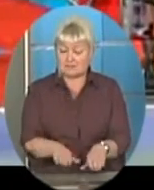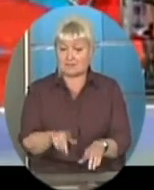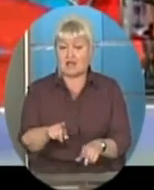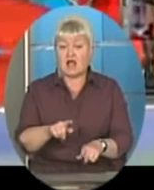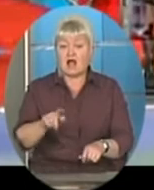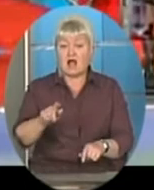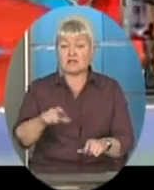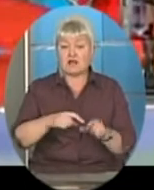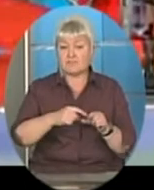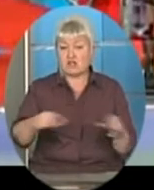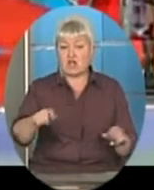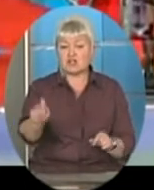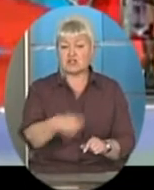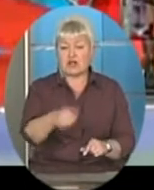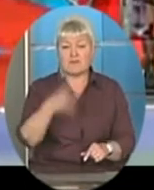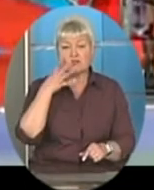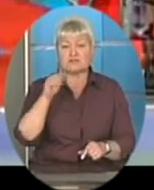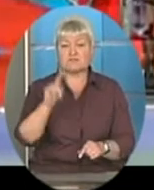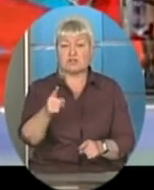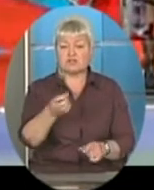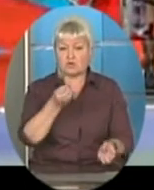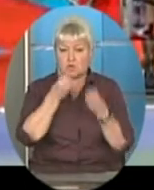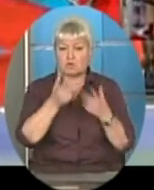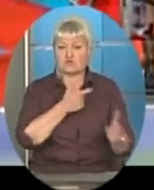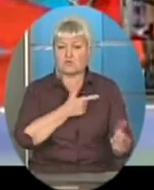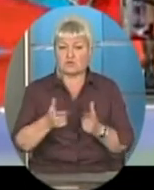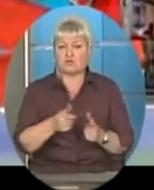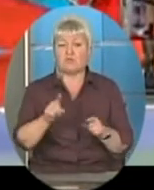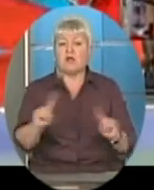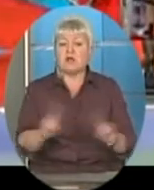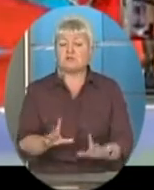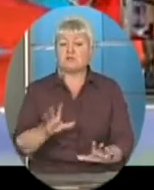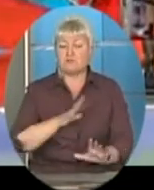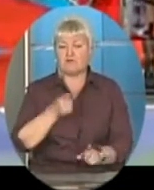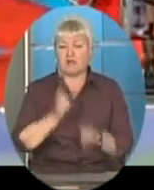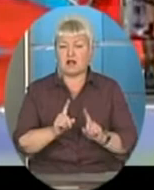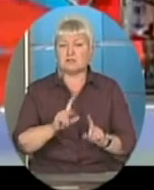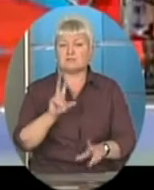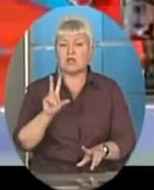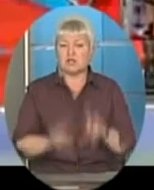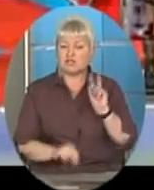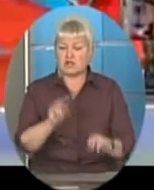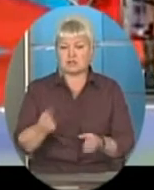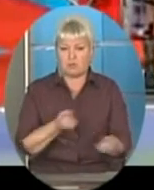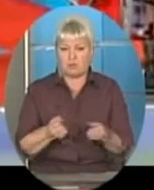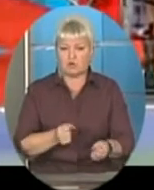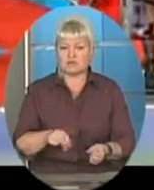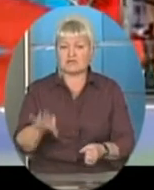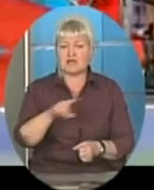на шаблі, незважаючи на мою хорошу підготовку і на те, що я також мав реальні шанси поборотися за медалі,